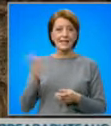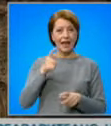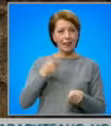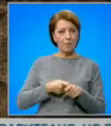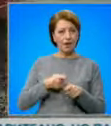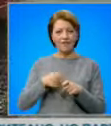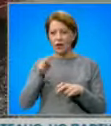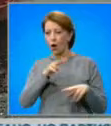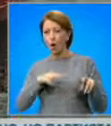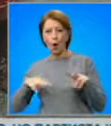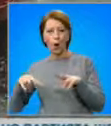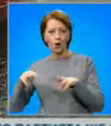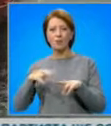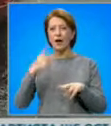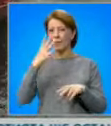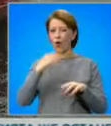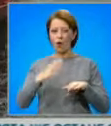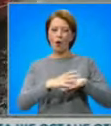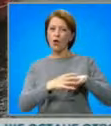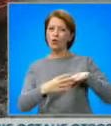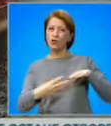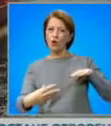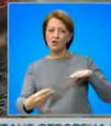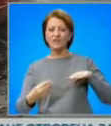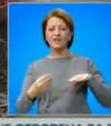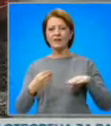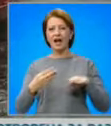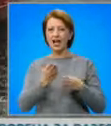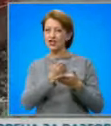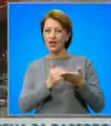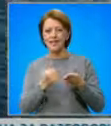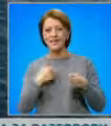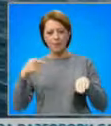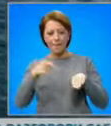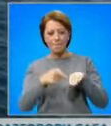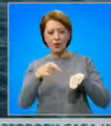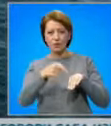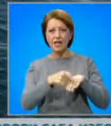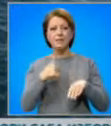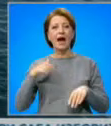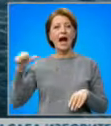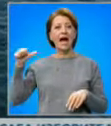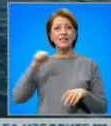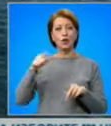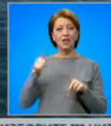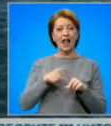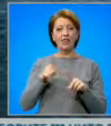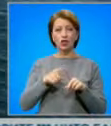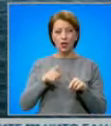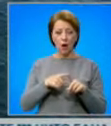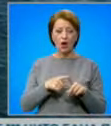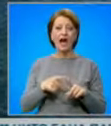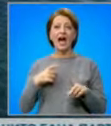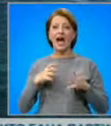оглед е установено, че по носовата част на кораба има няколко пробойни. Плавателният съд е натоварен с азотни торове, а в резервуарите му